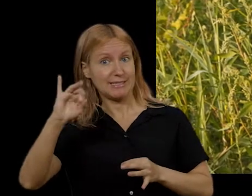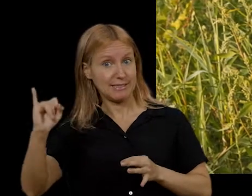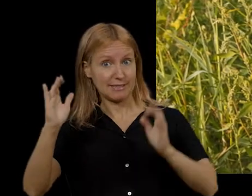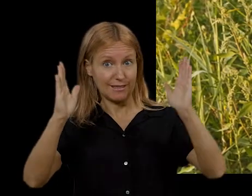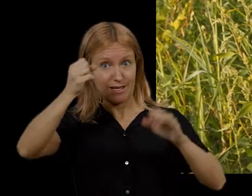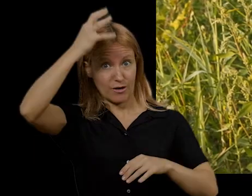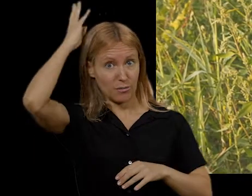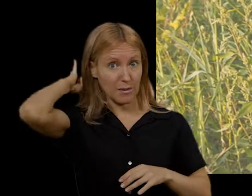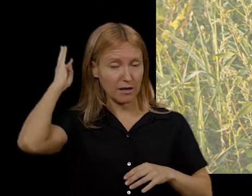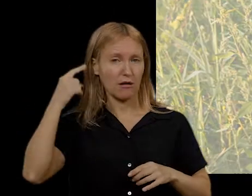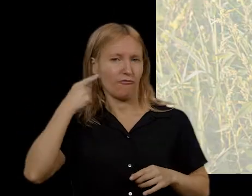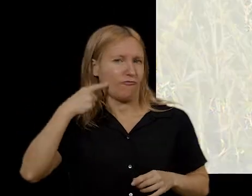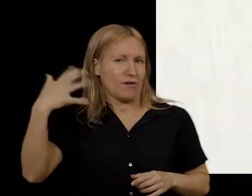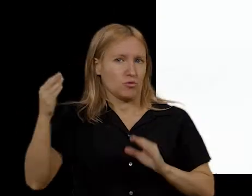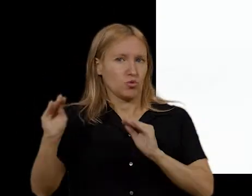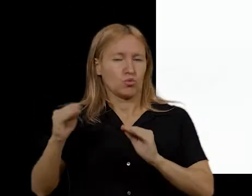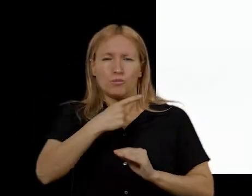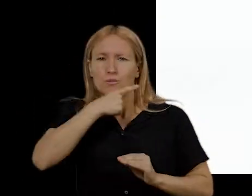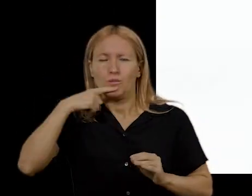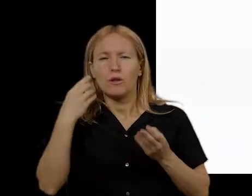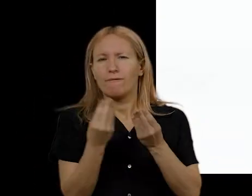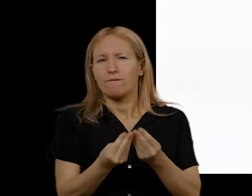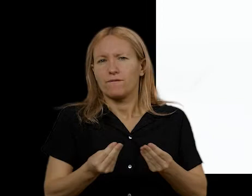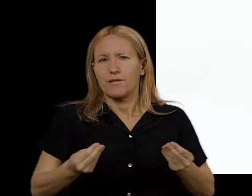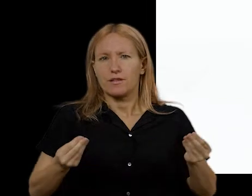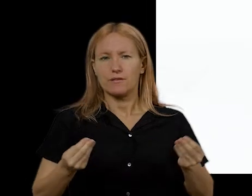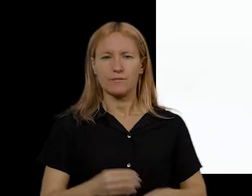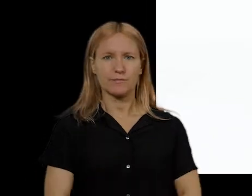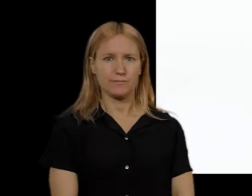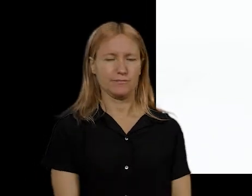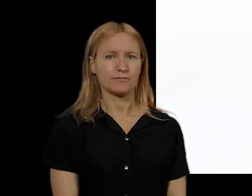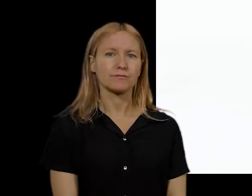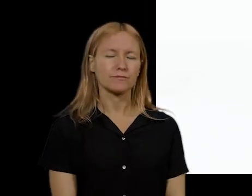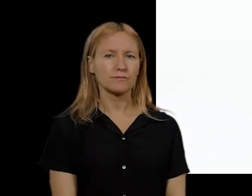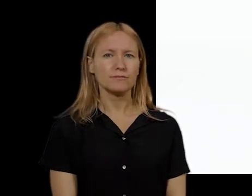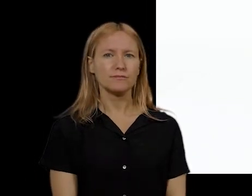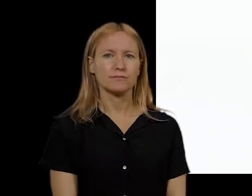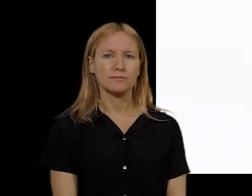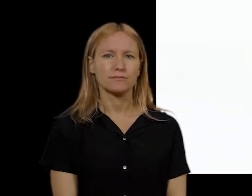coneixien les vinyes ballesanes en època romana, eren coneguts per la seva finor.